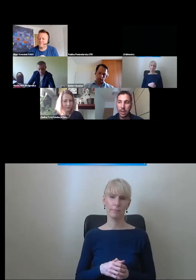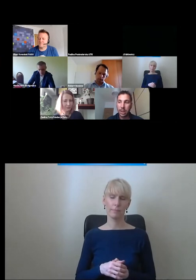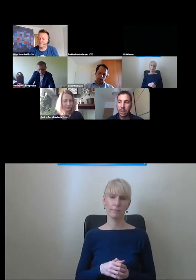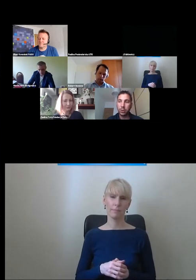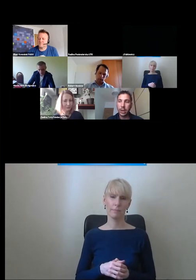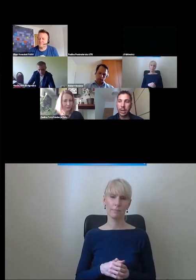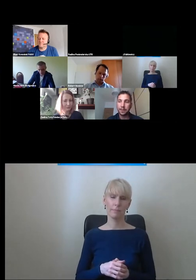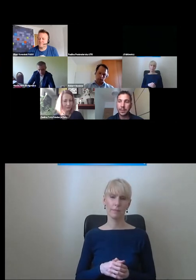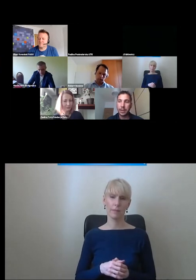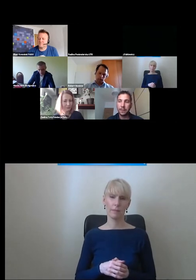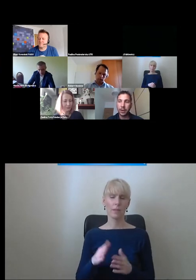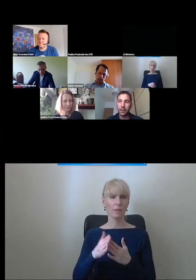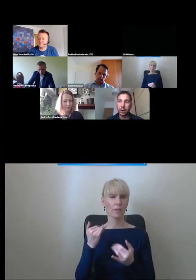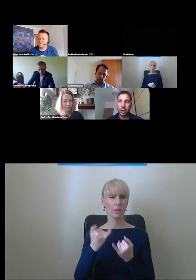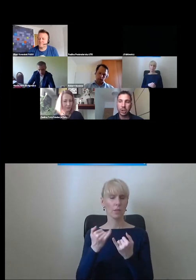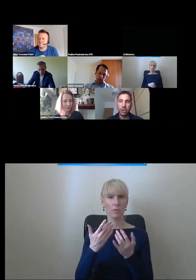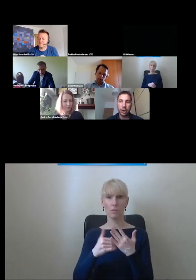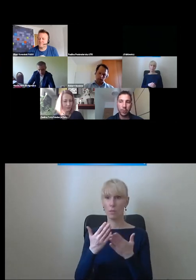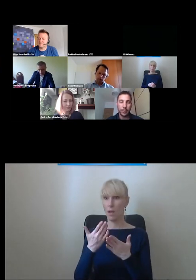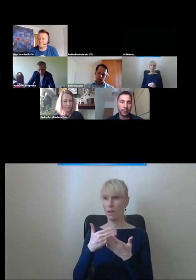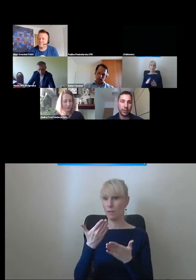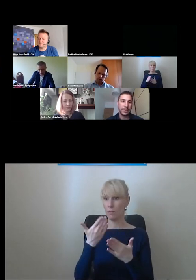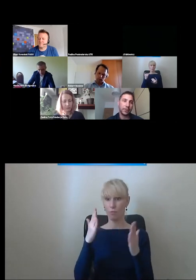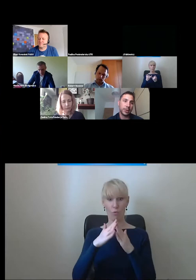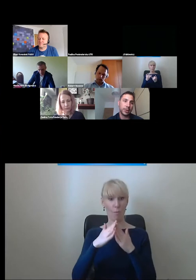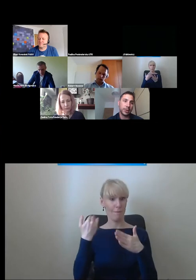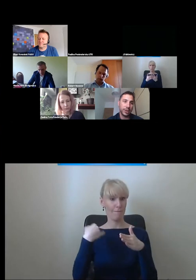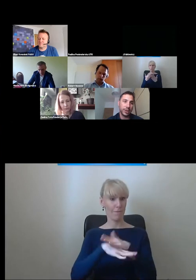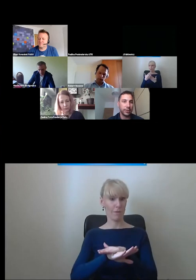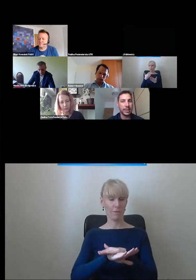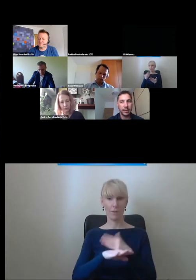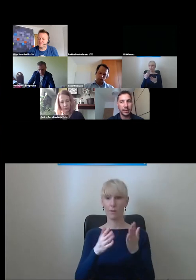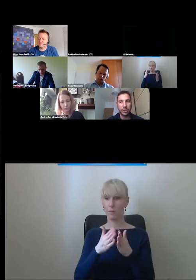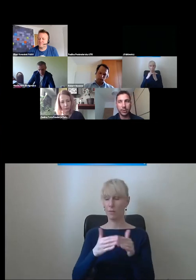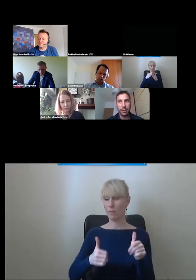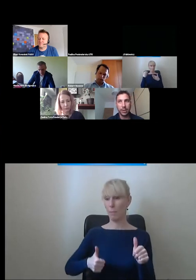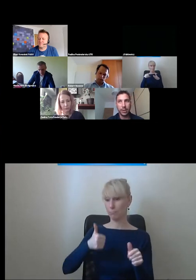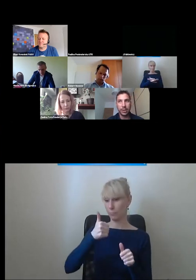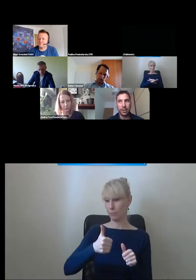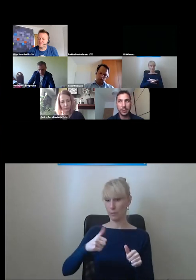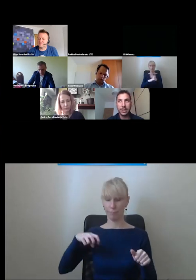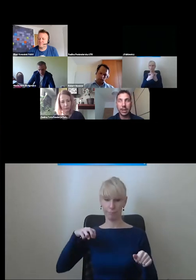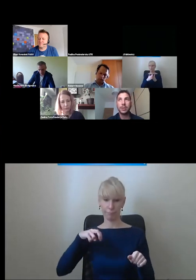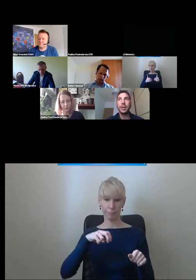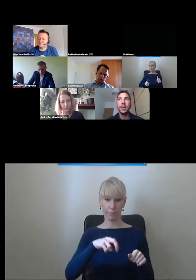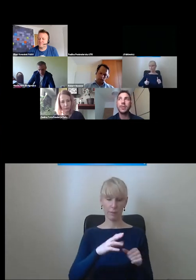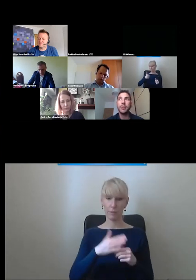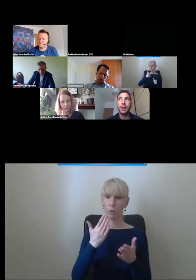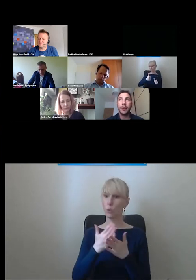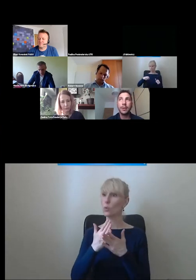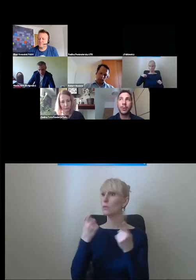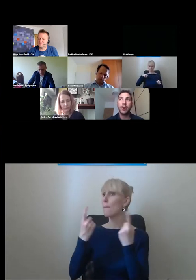która wychodząc z domu i planując swoją codzienną trasę dojścia akurat na przystanek autobusowy,